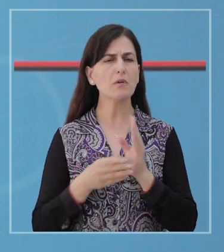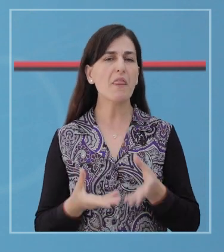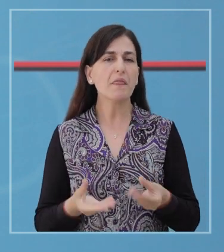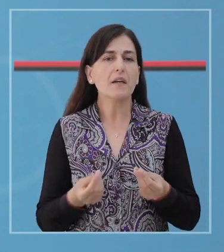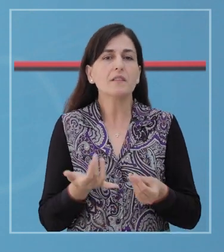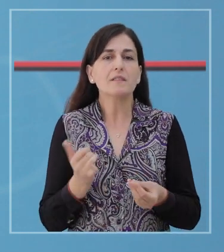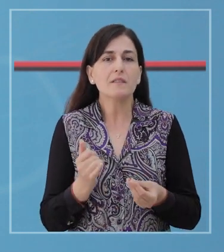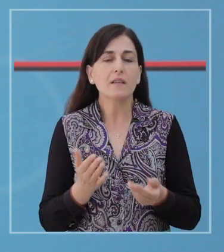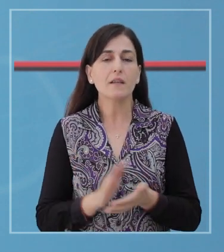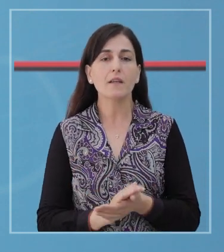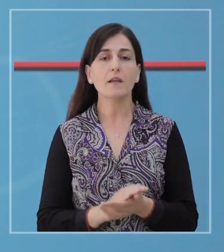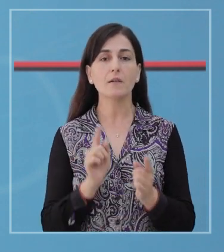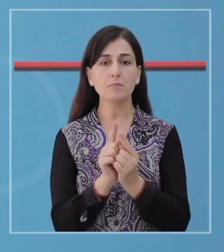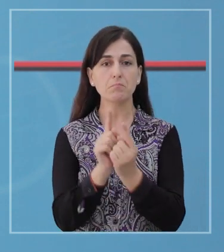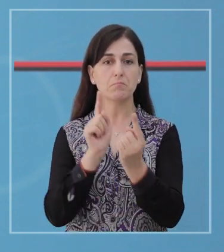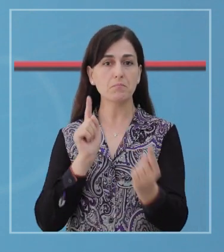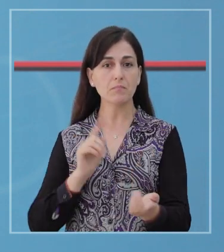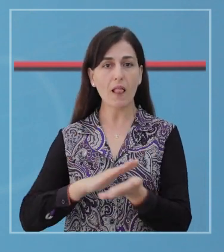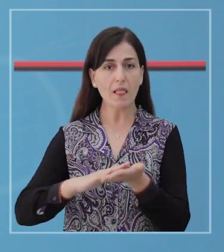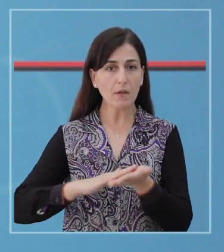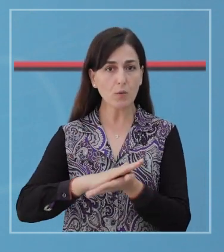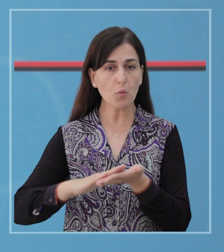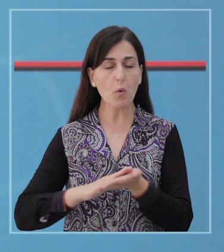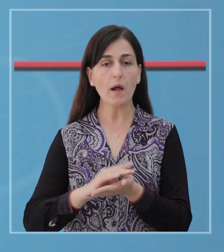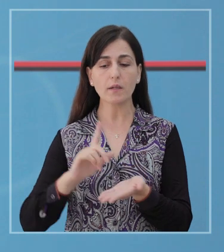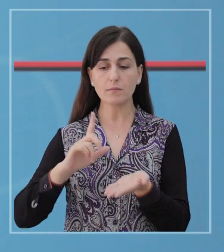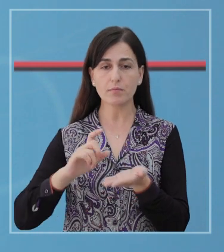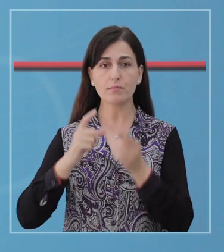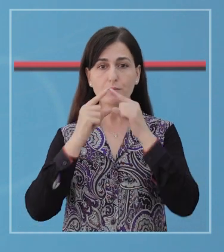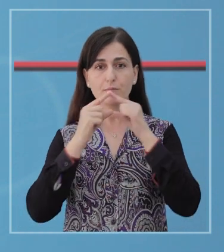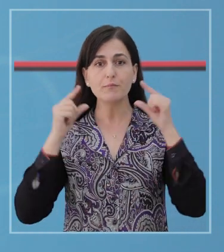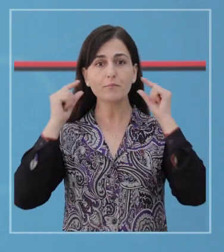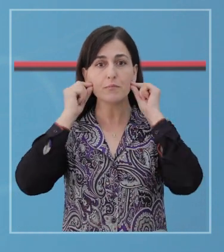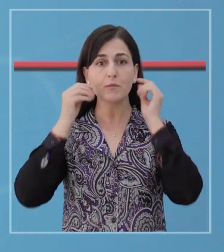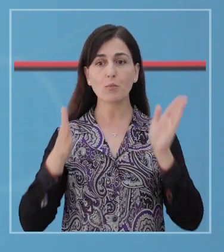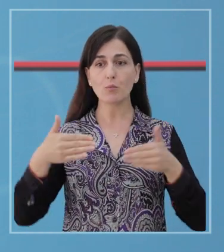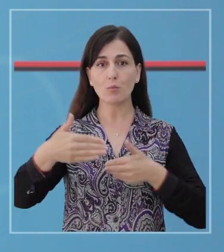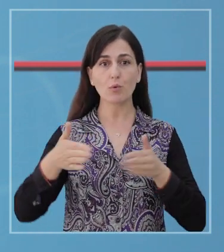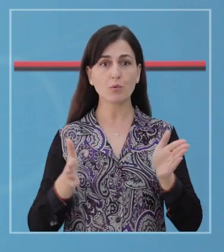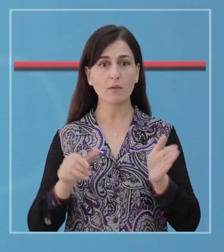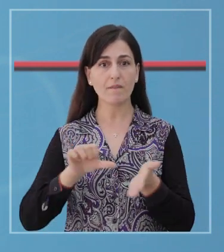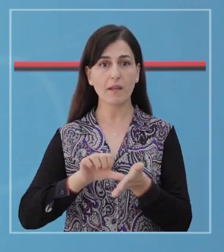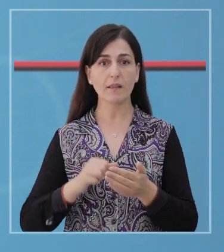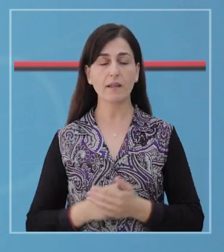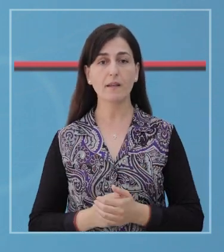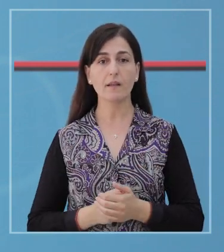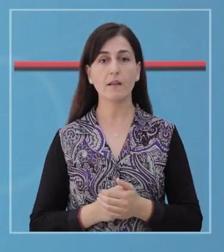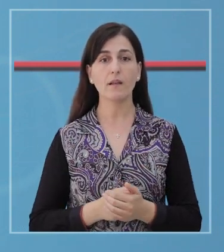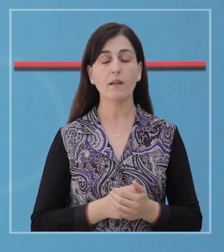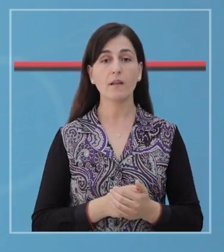regulat të thjeshta. Qëndrojnë në distancë fizike, lanë e duartë, përdonë një maska në ambjente të mbyllura.